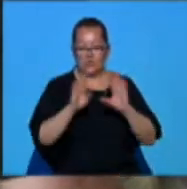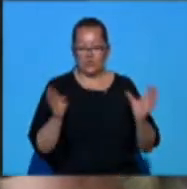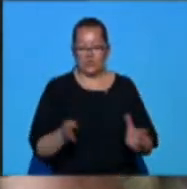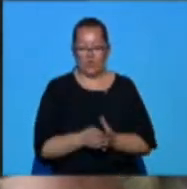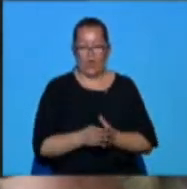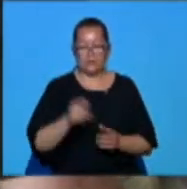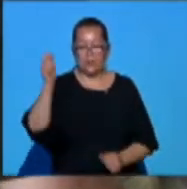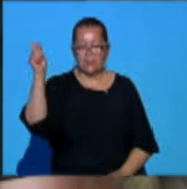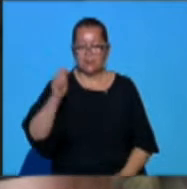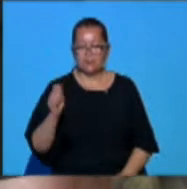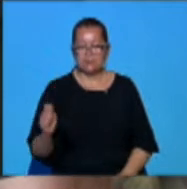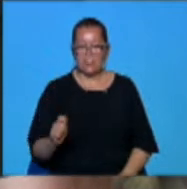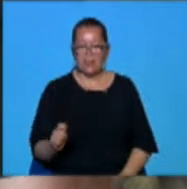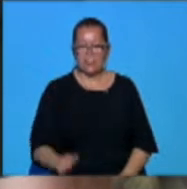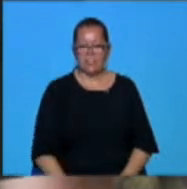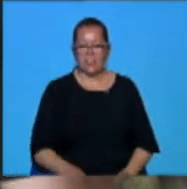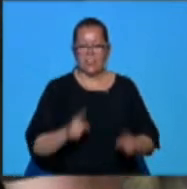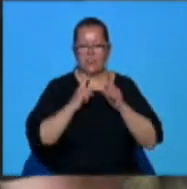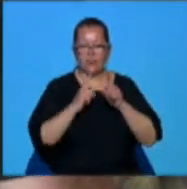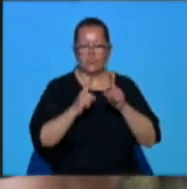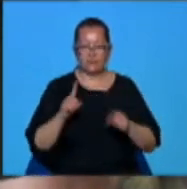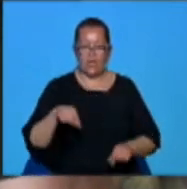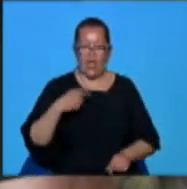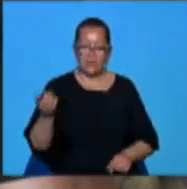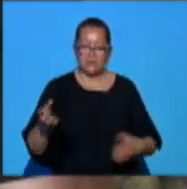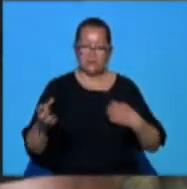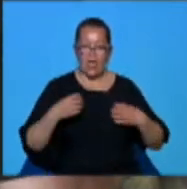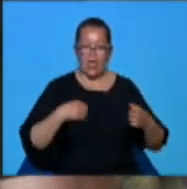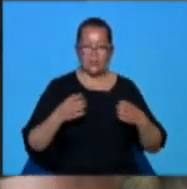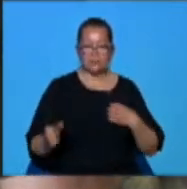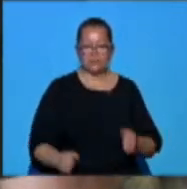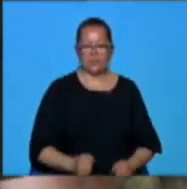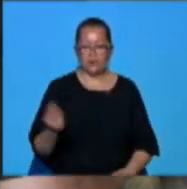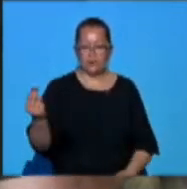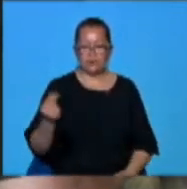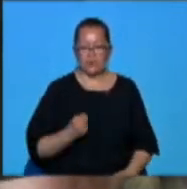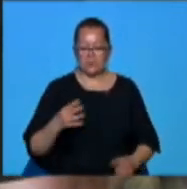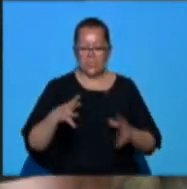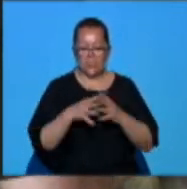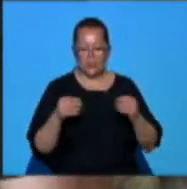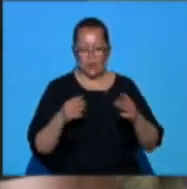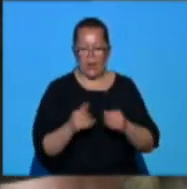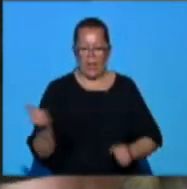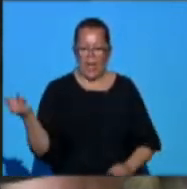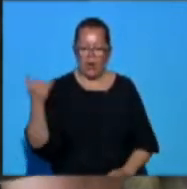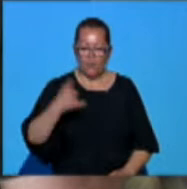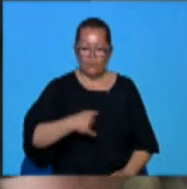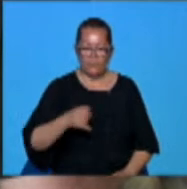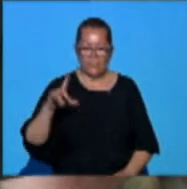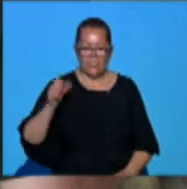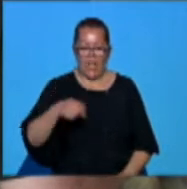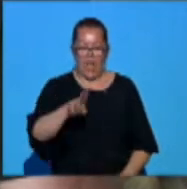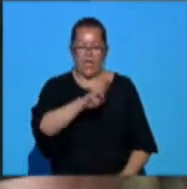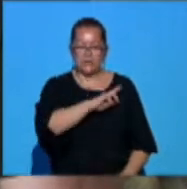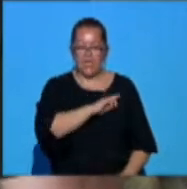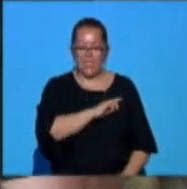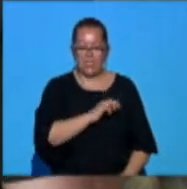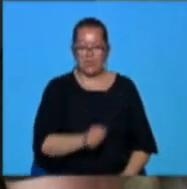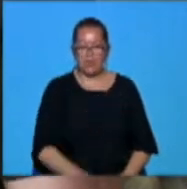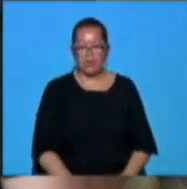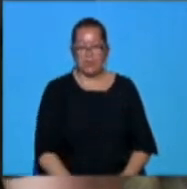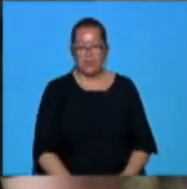țara, cursuri cu alți actori din țară care au venit la atelierele respective,